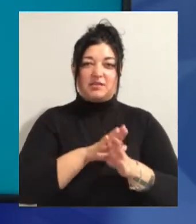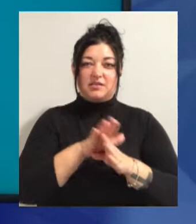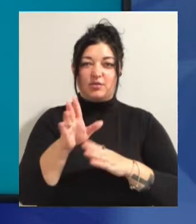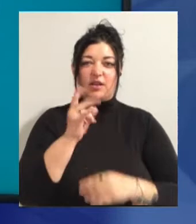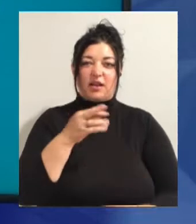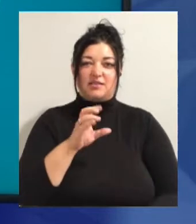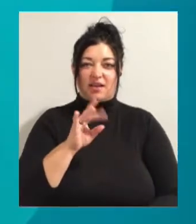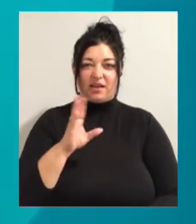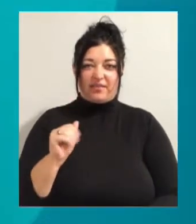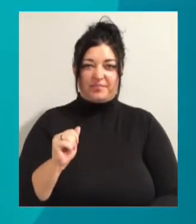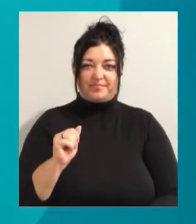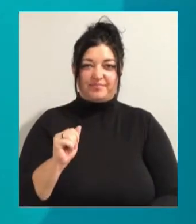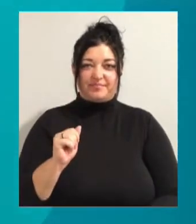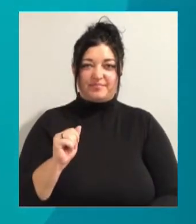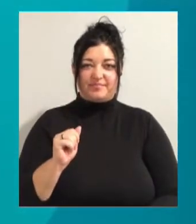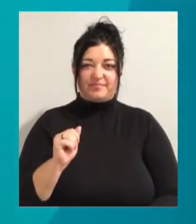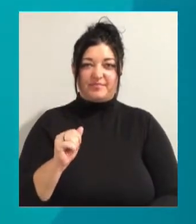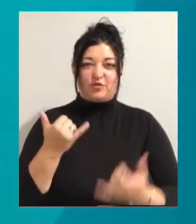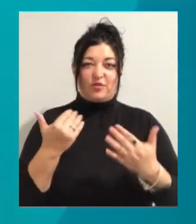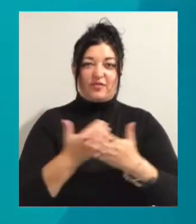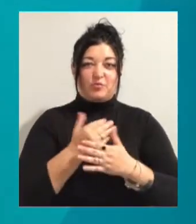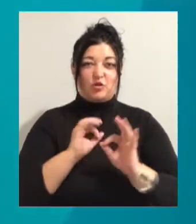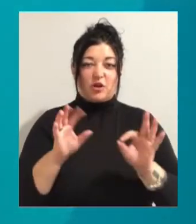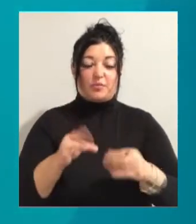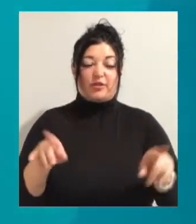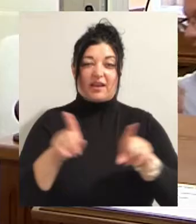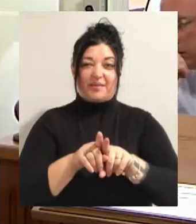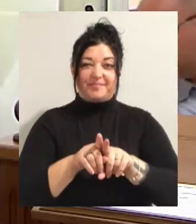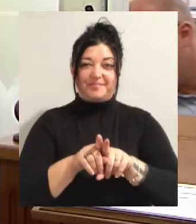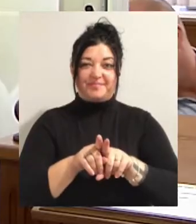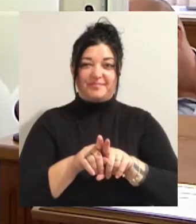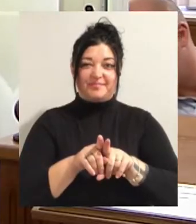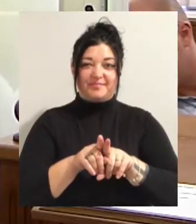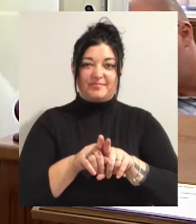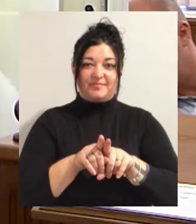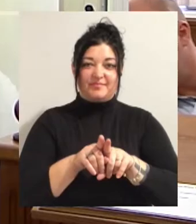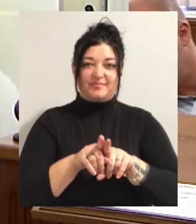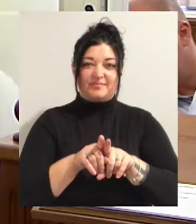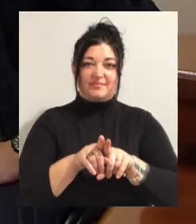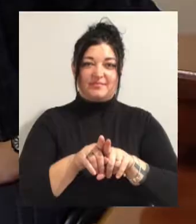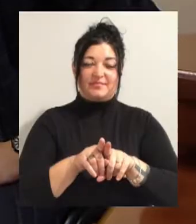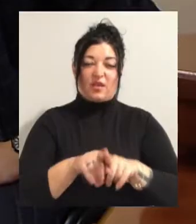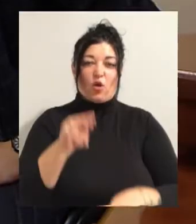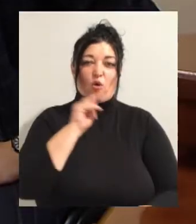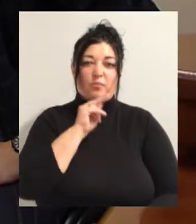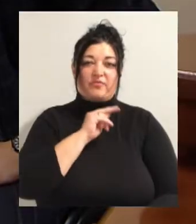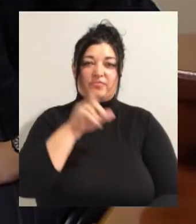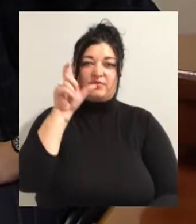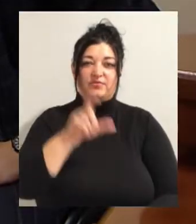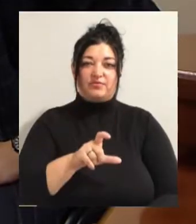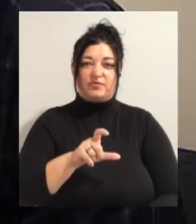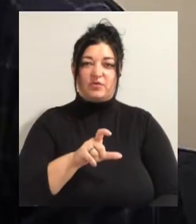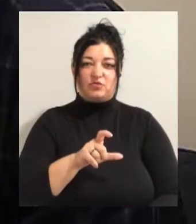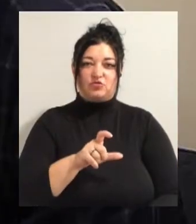Наталя Сергєєва. Сьогодні у випуску розкажемо про таке. Обвинувачуваному замаху на вбивство екс